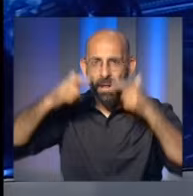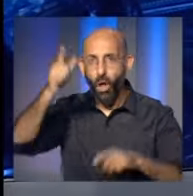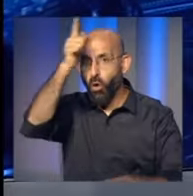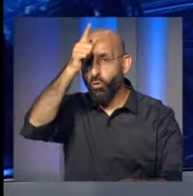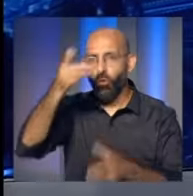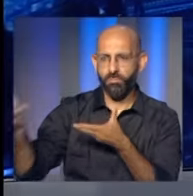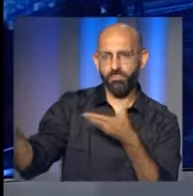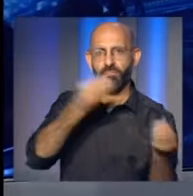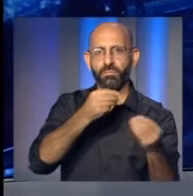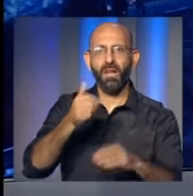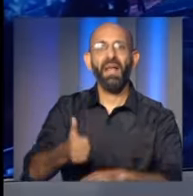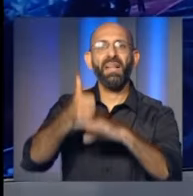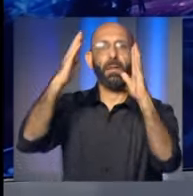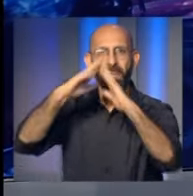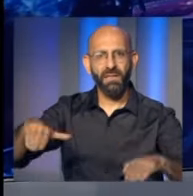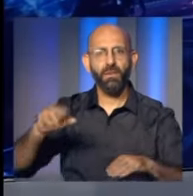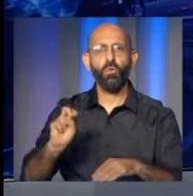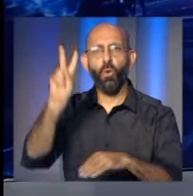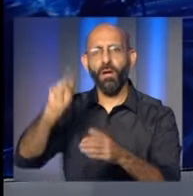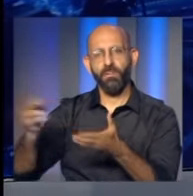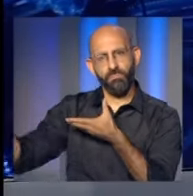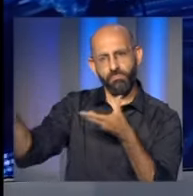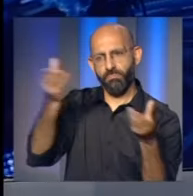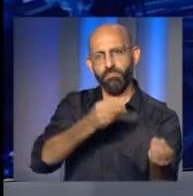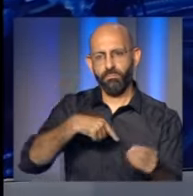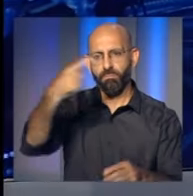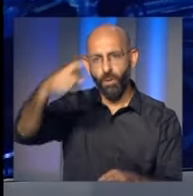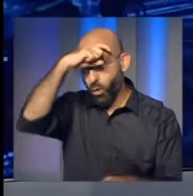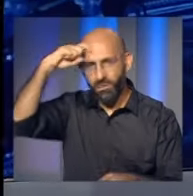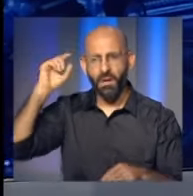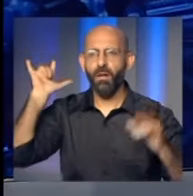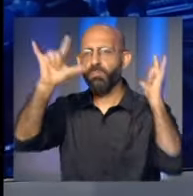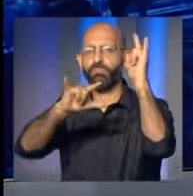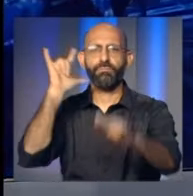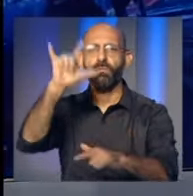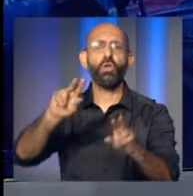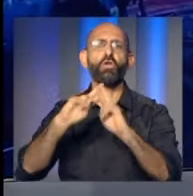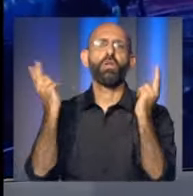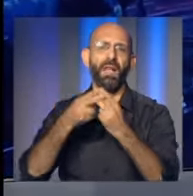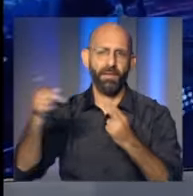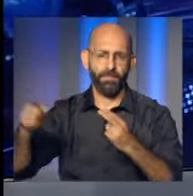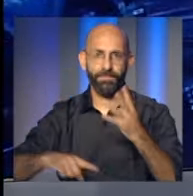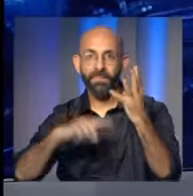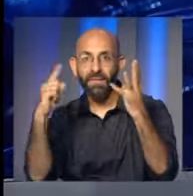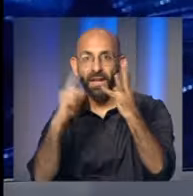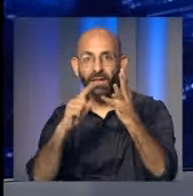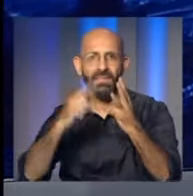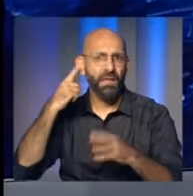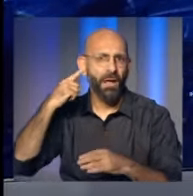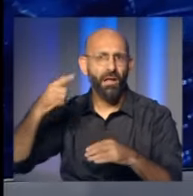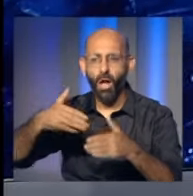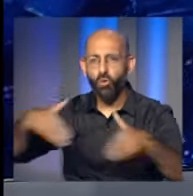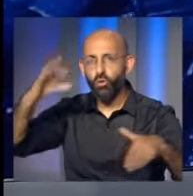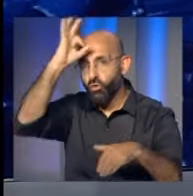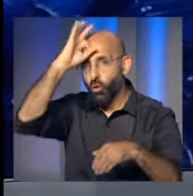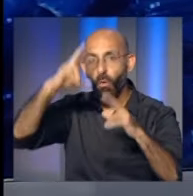والأمم المتحدة للمشاركة بمؤتمر يخص غزة في الحادي عشر من حزيران غارات على الخطاعات الحدودية الجنوبية